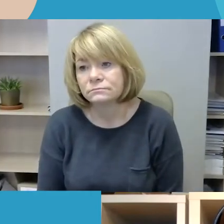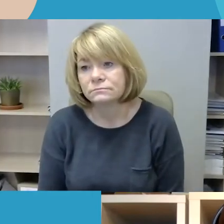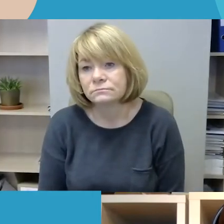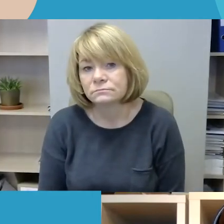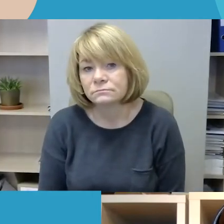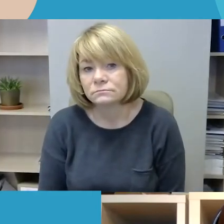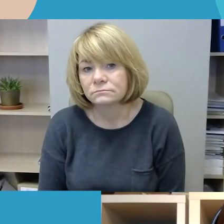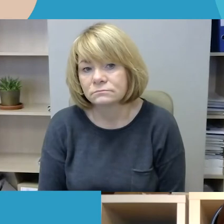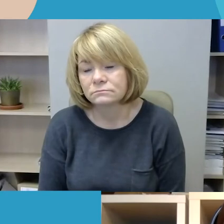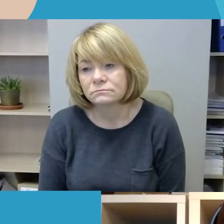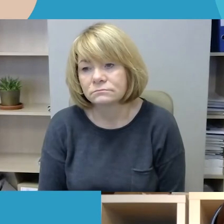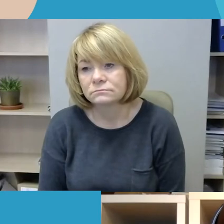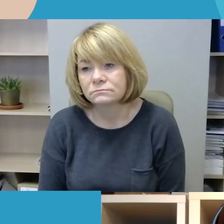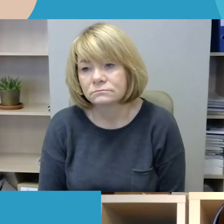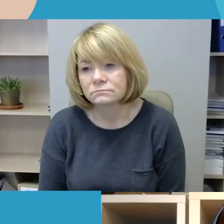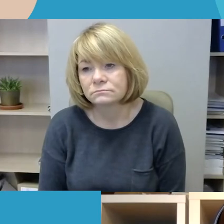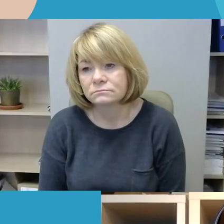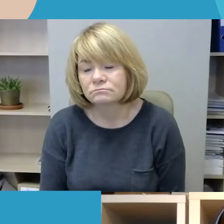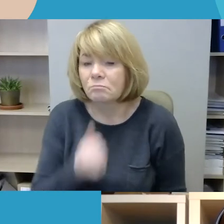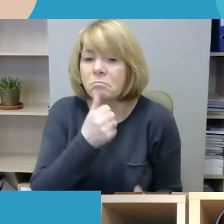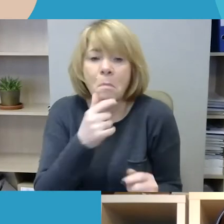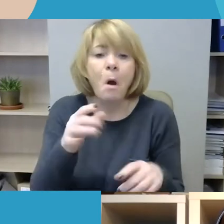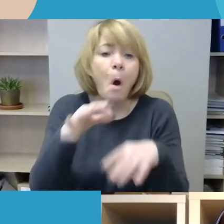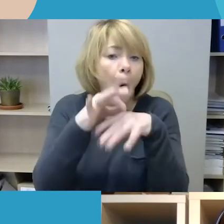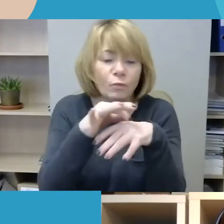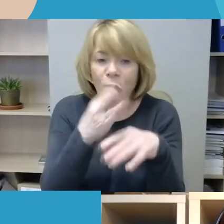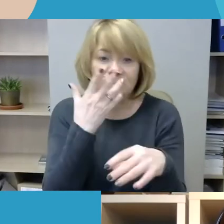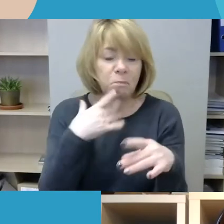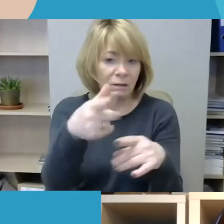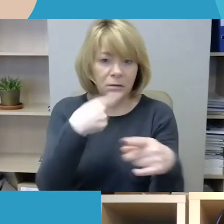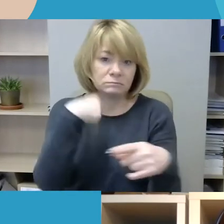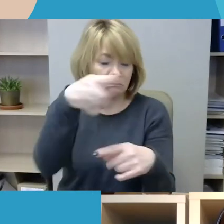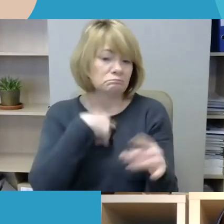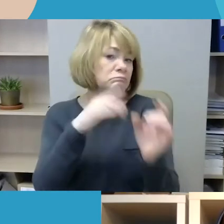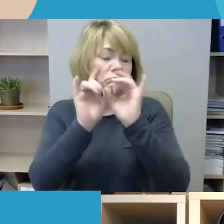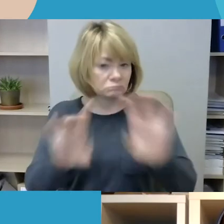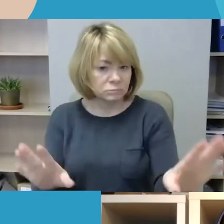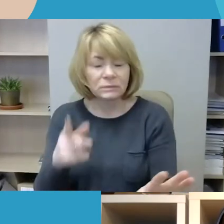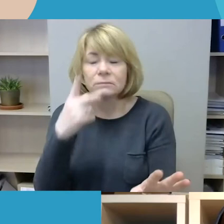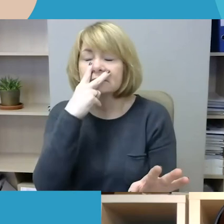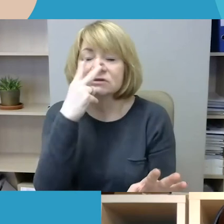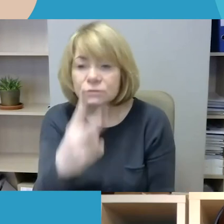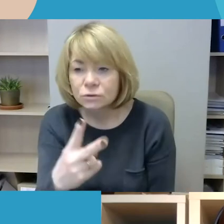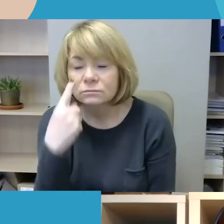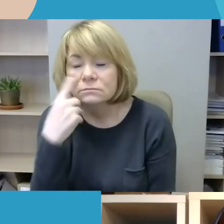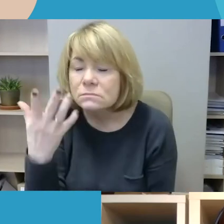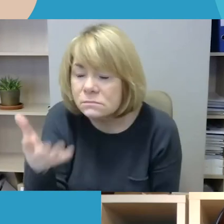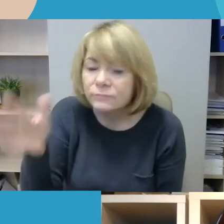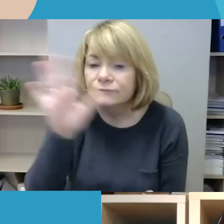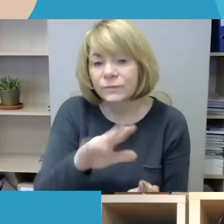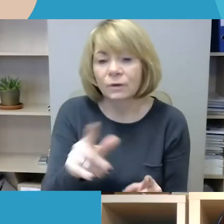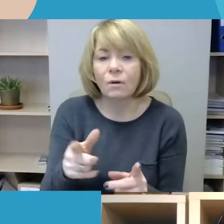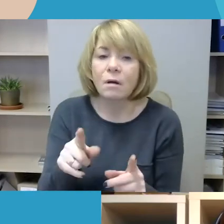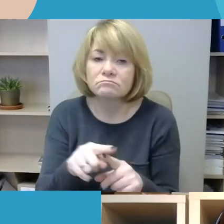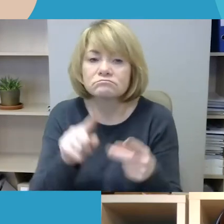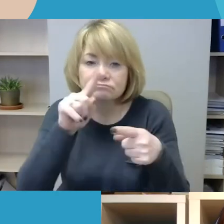negu daugumos odospalvą. Ir didžiaja dauguma šitų atvejų asmenis vardina, kad